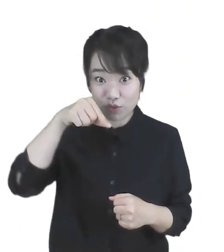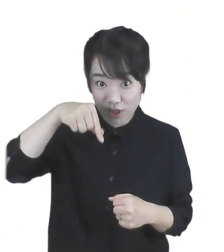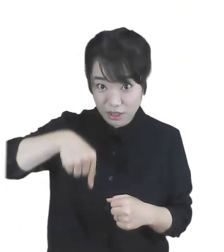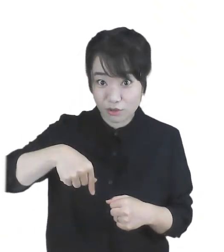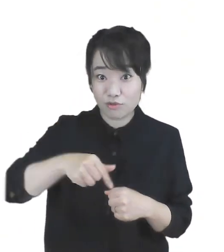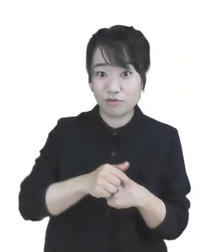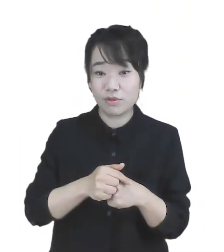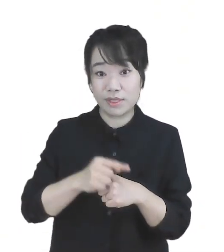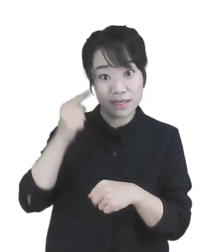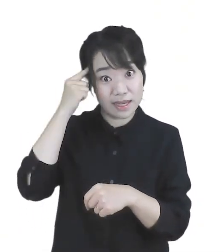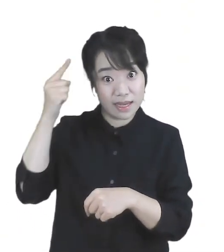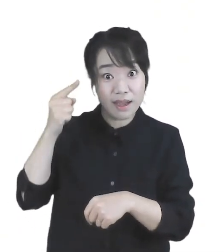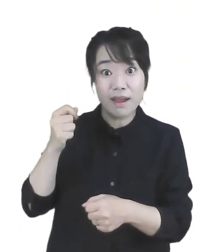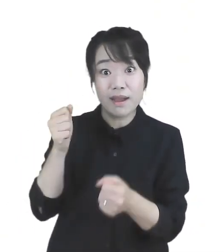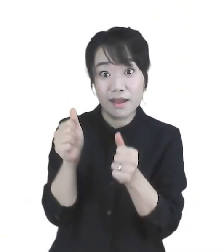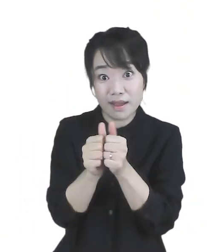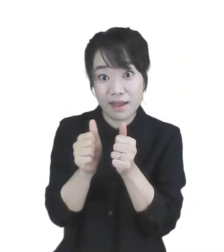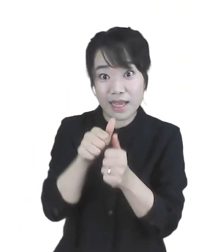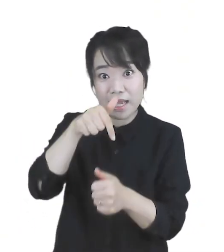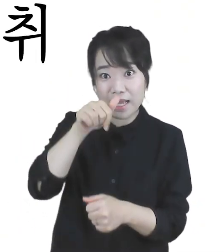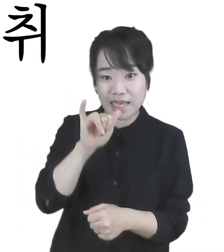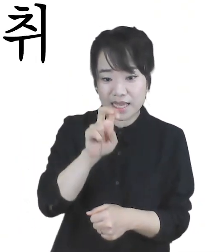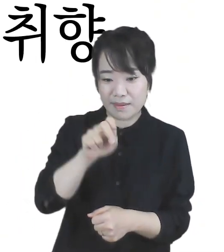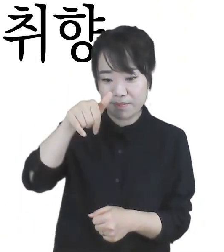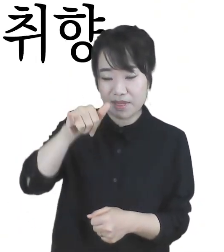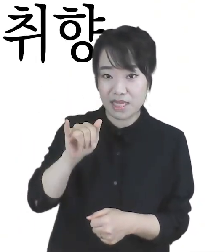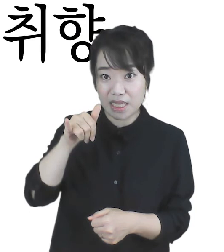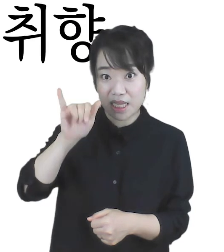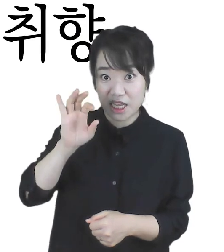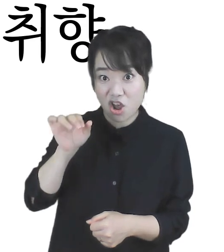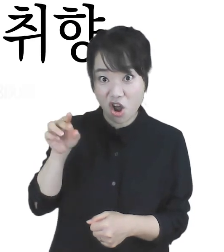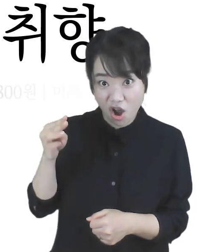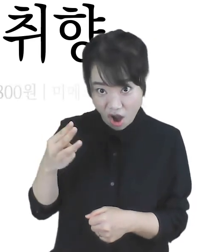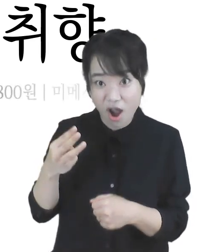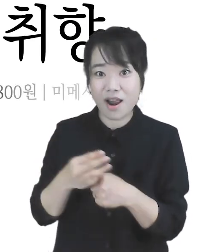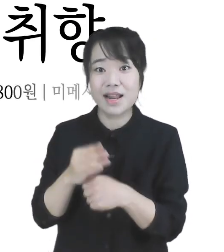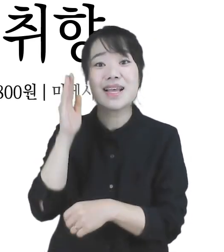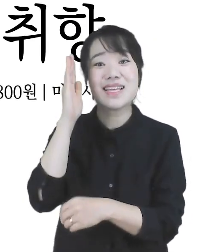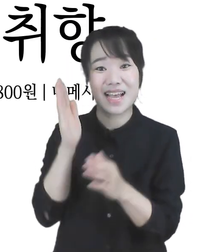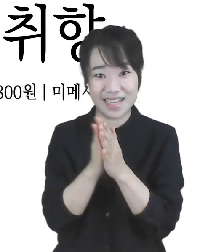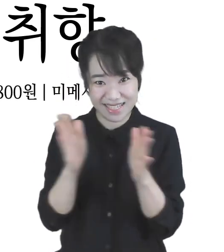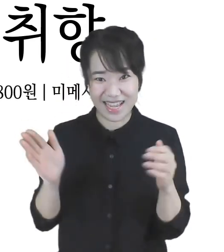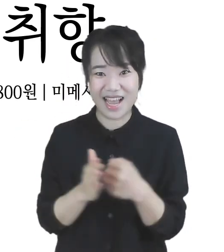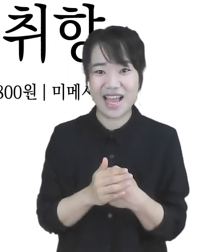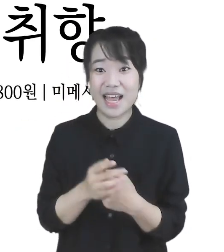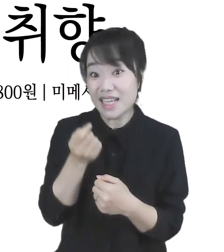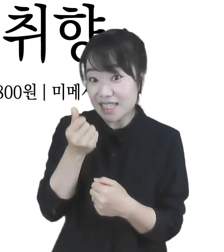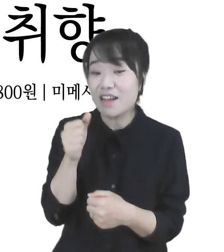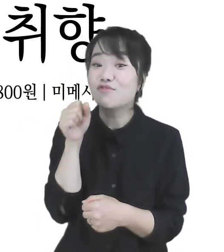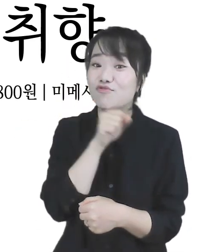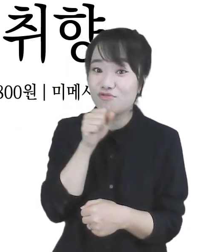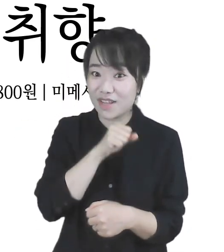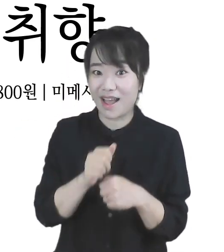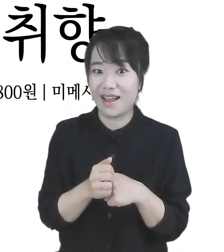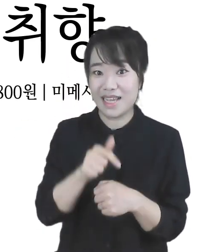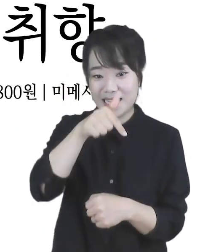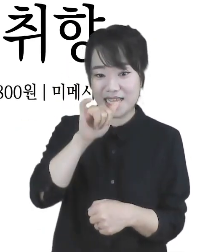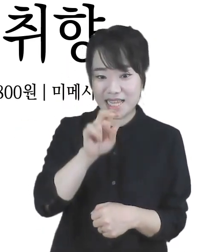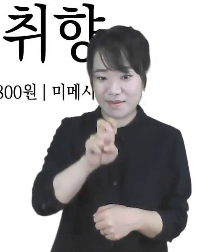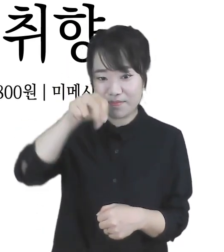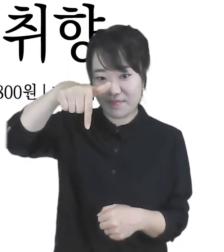지큐의 아트 디렉터 김기열이 들려주는 하찮은 취향과 물건 이야기 하찮은 취향